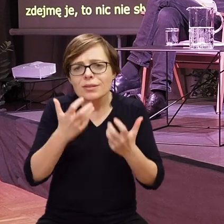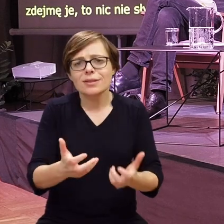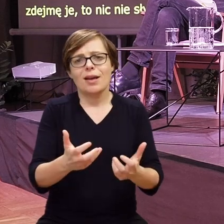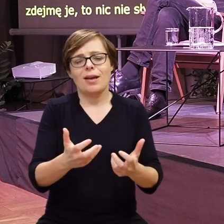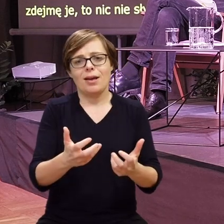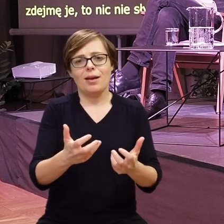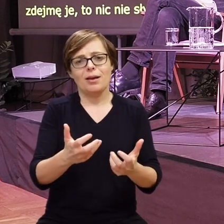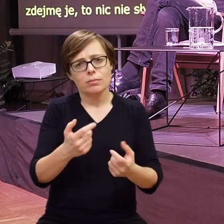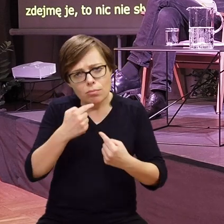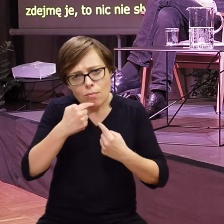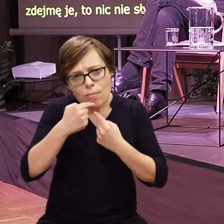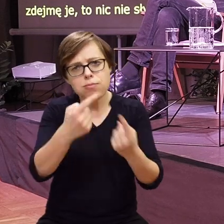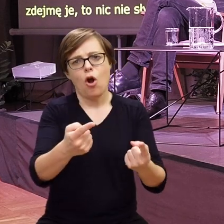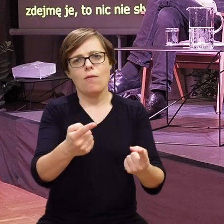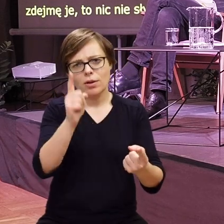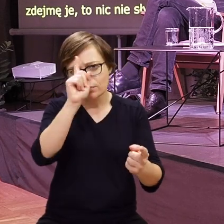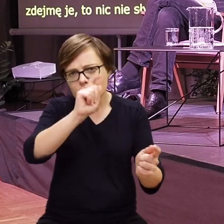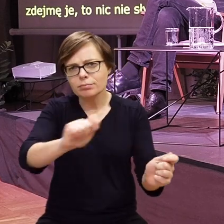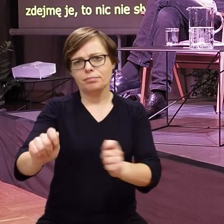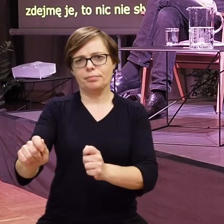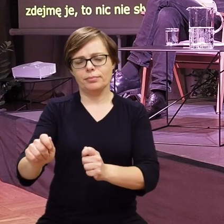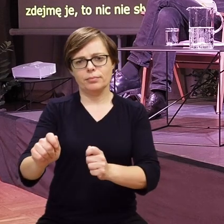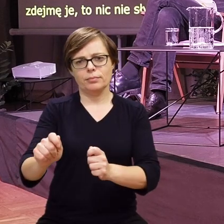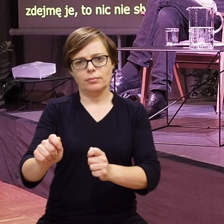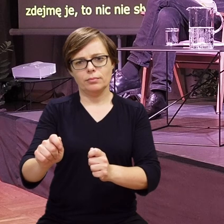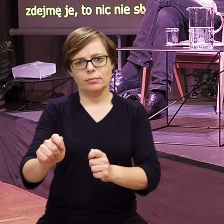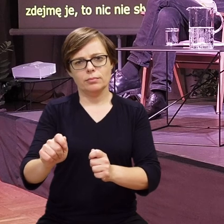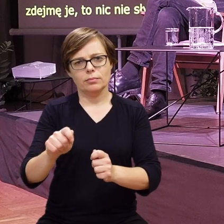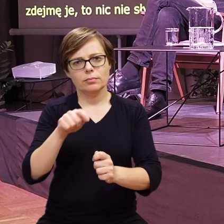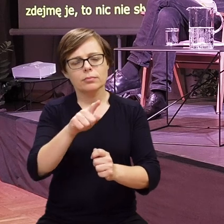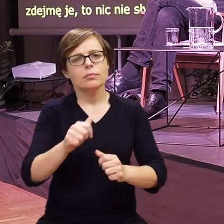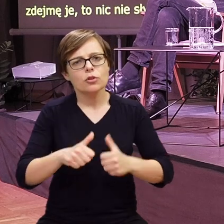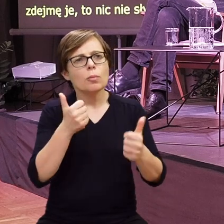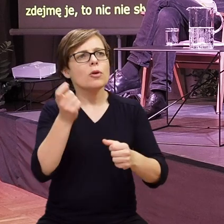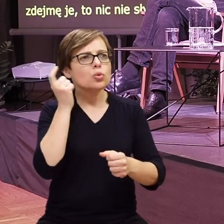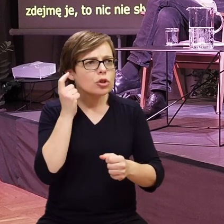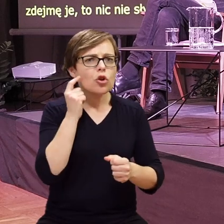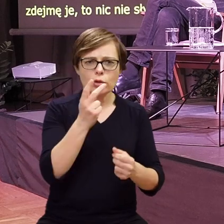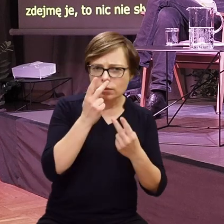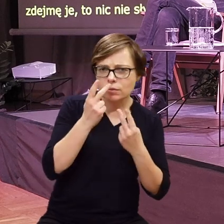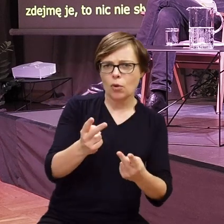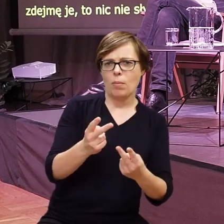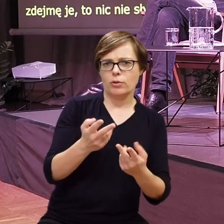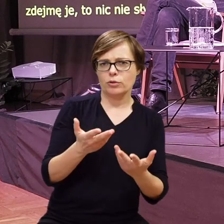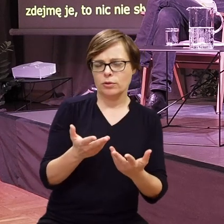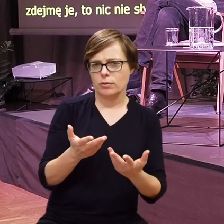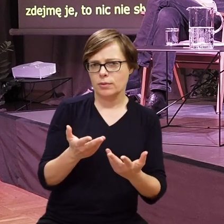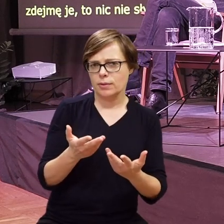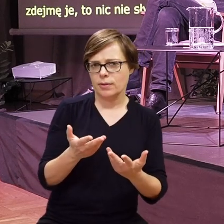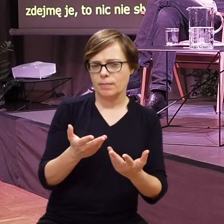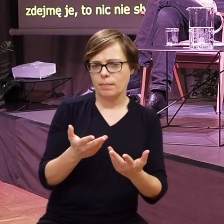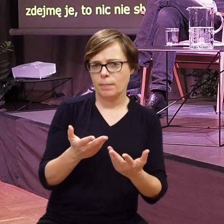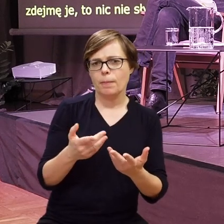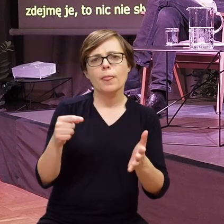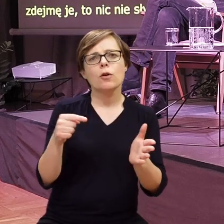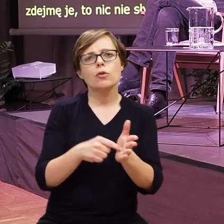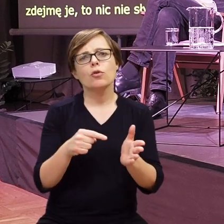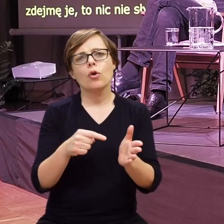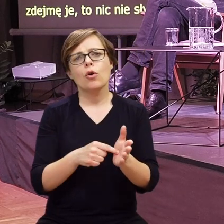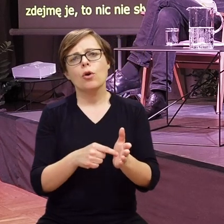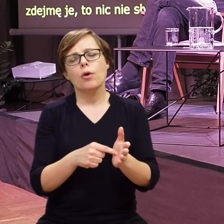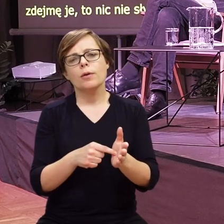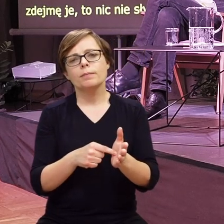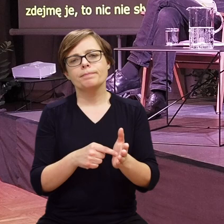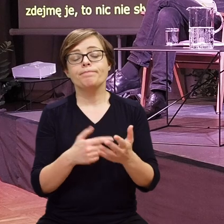to, o czym chcą mówić właśnie i przedostawać się z tym komunikatem też do słyszących. Więc to jest